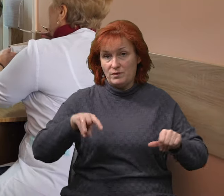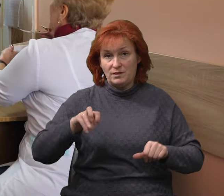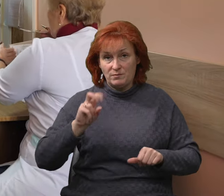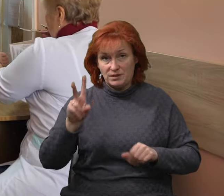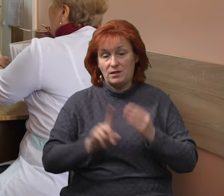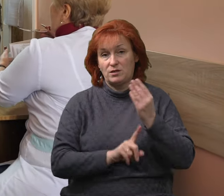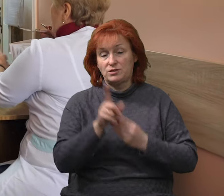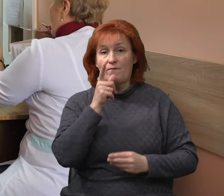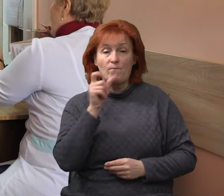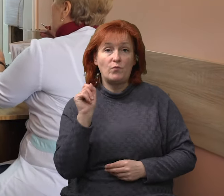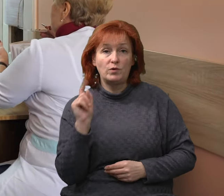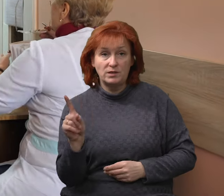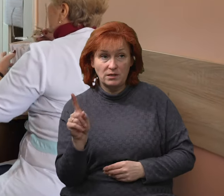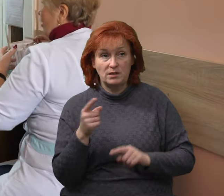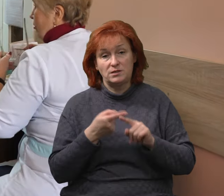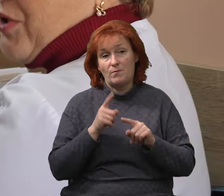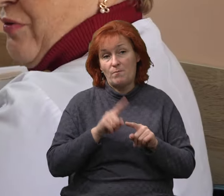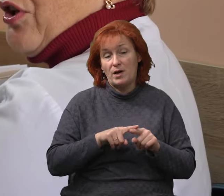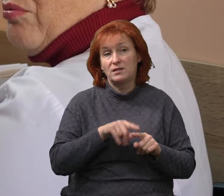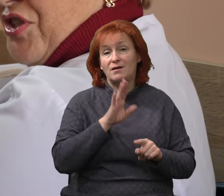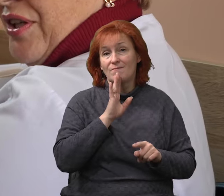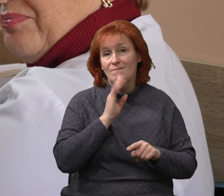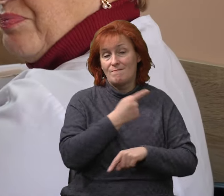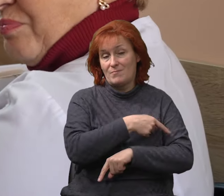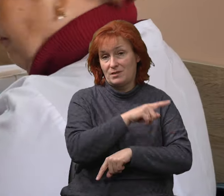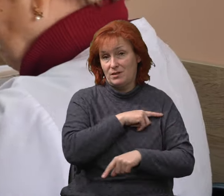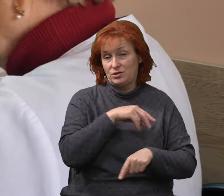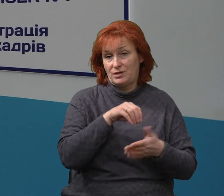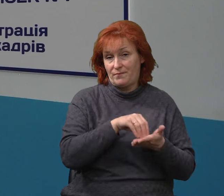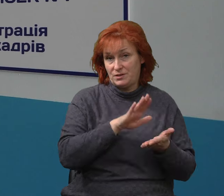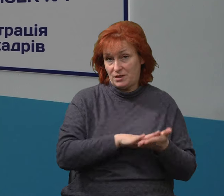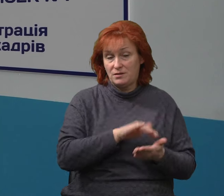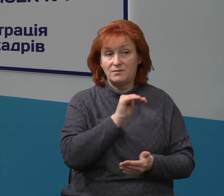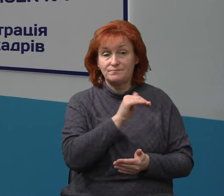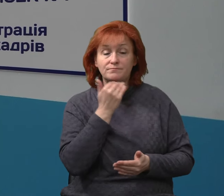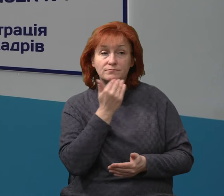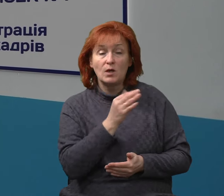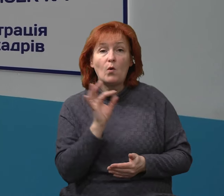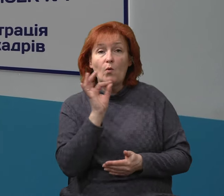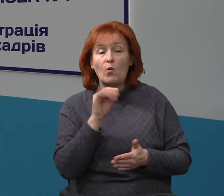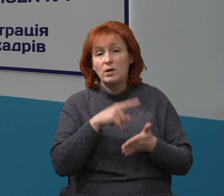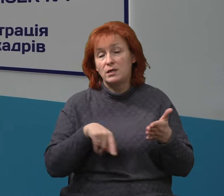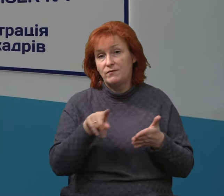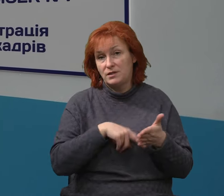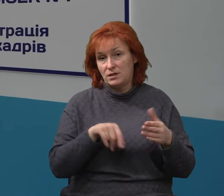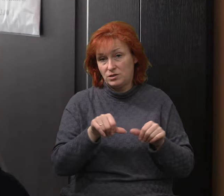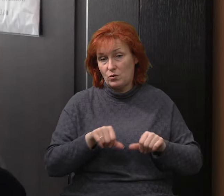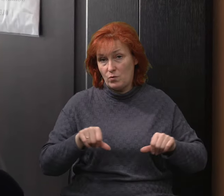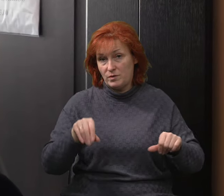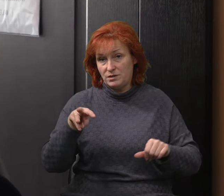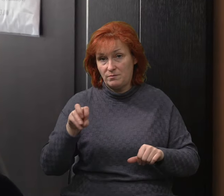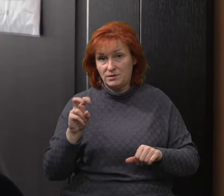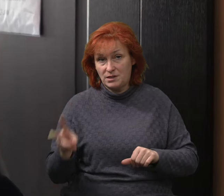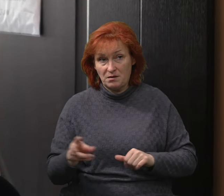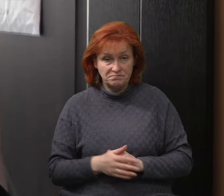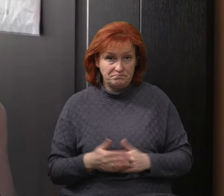персоналом МСЕК з нами погодилась поговорити медична реєстраторка Ганна Бородавко. Питаємо, що вона думає про ліквідацію комісії. Я не